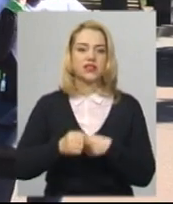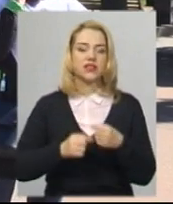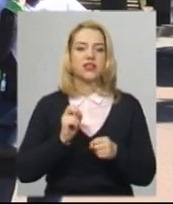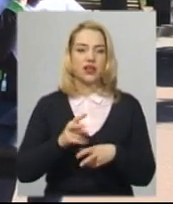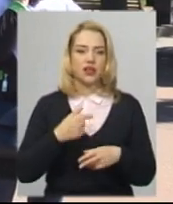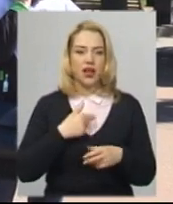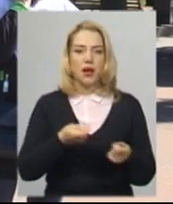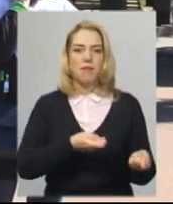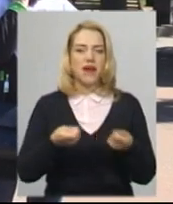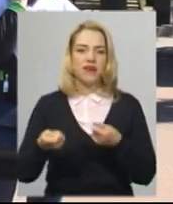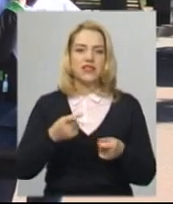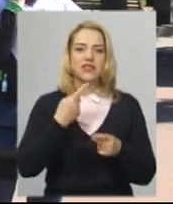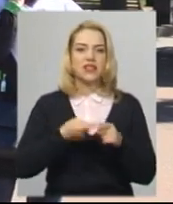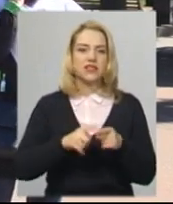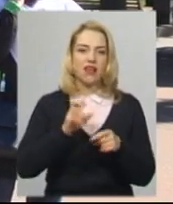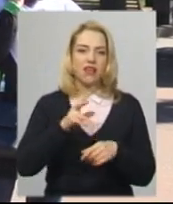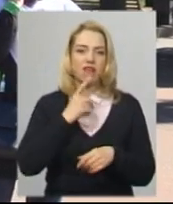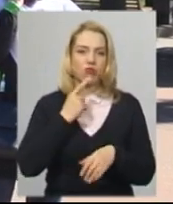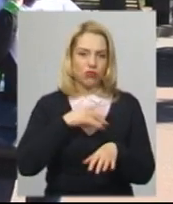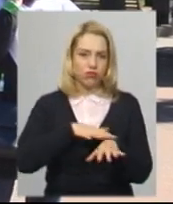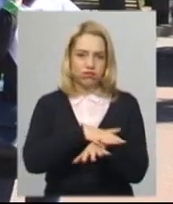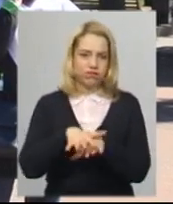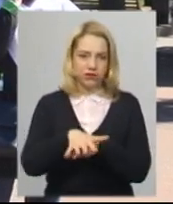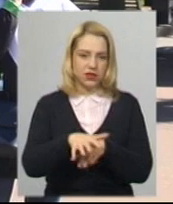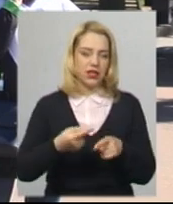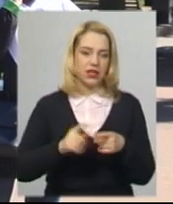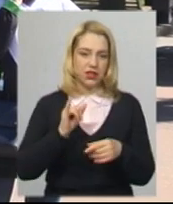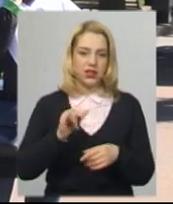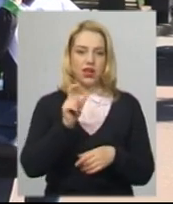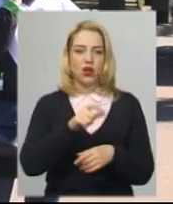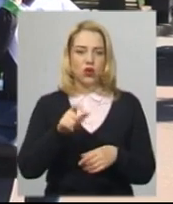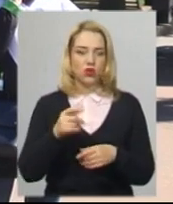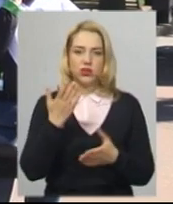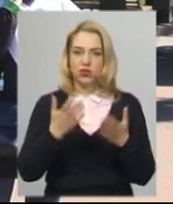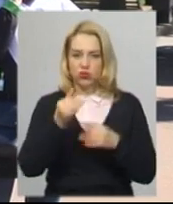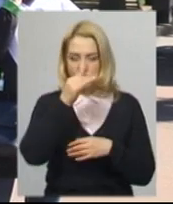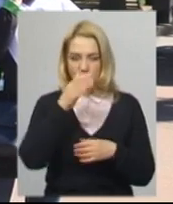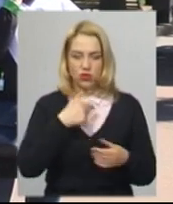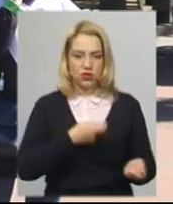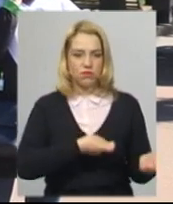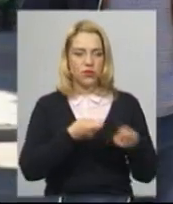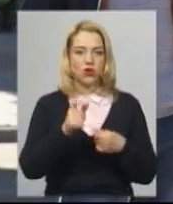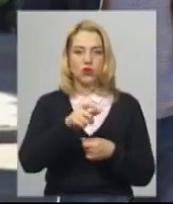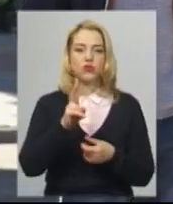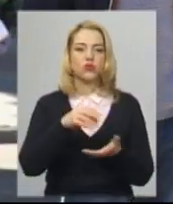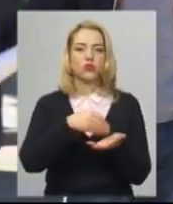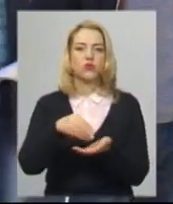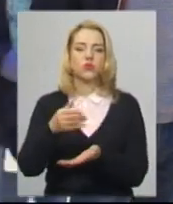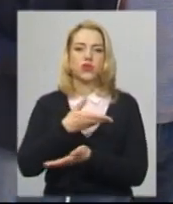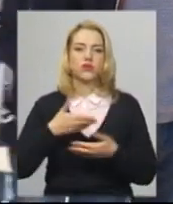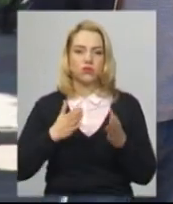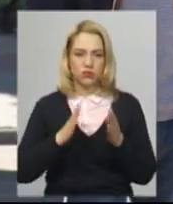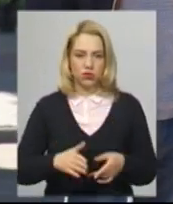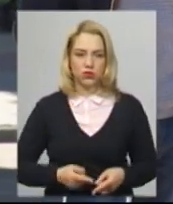артерії. Ну, і клієнти теж. Якщо вони нам не підвезуть клієнтів, то хто буде купляти? Без